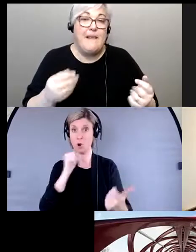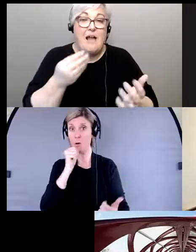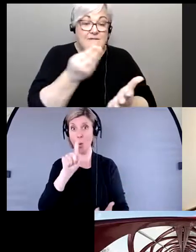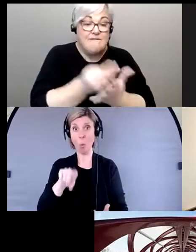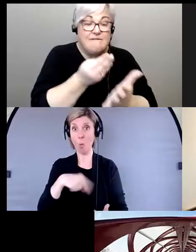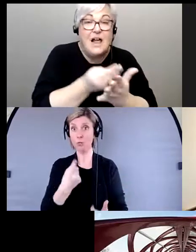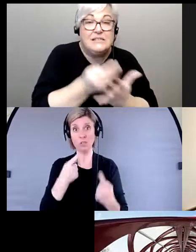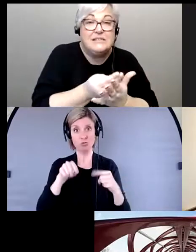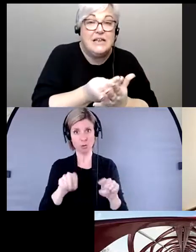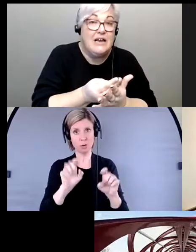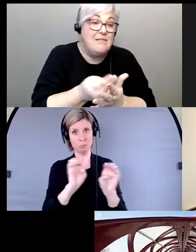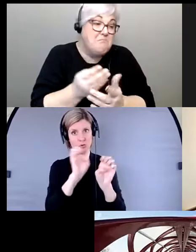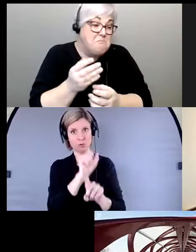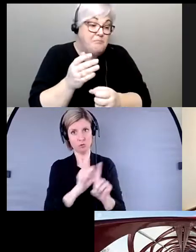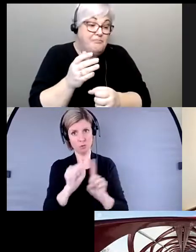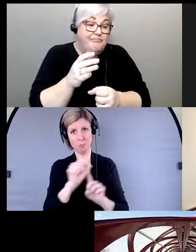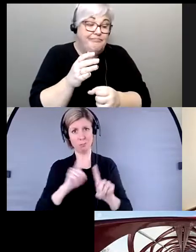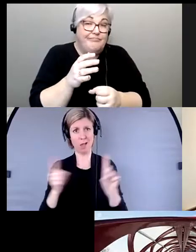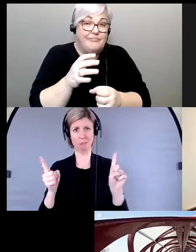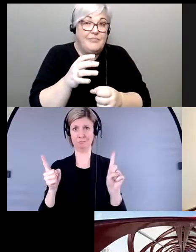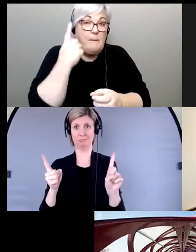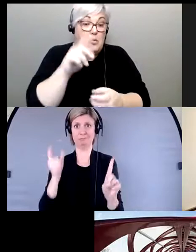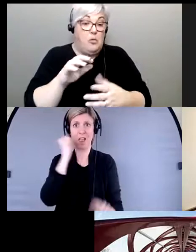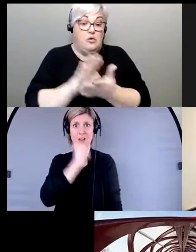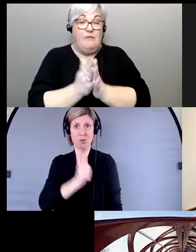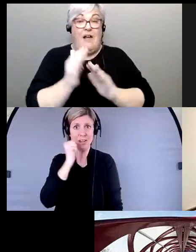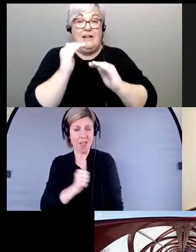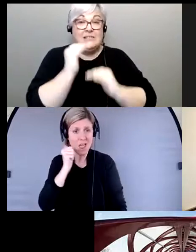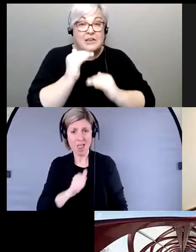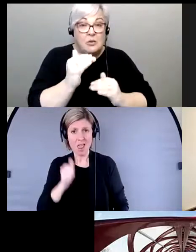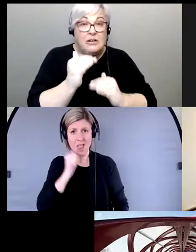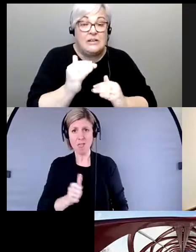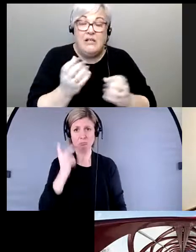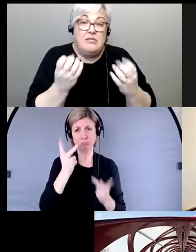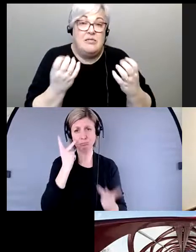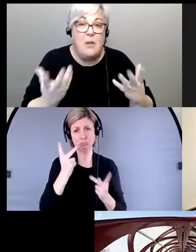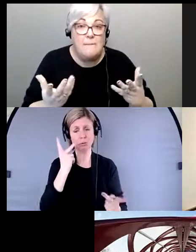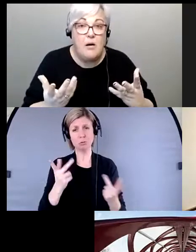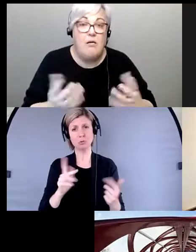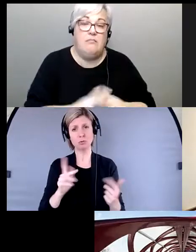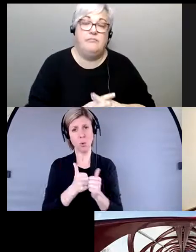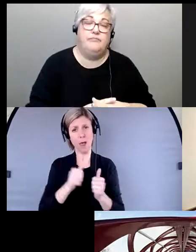besoin pour pouvoir s'assurer de leur sécurité physique et financière et communautaire.